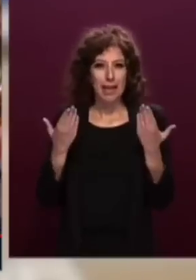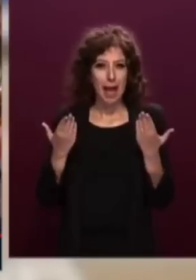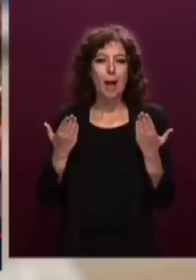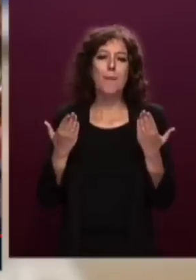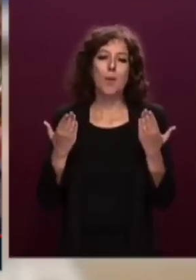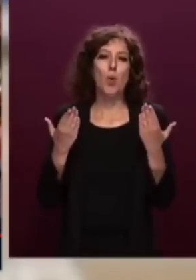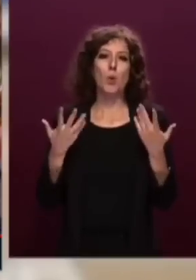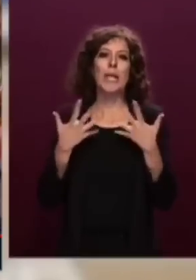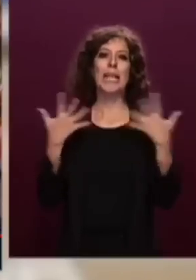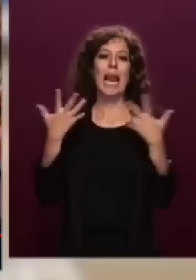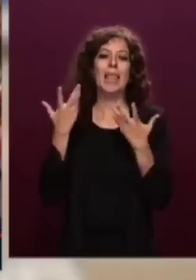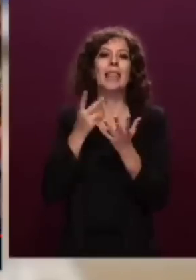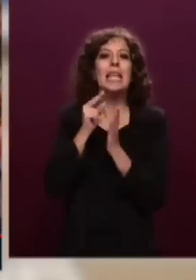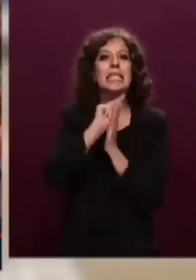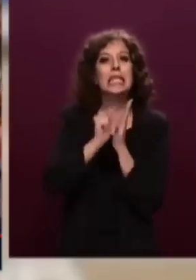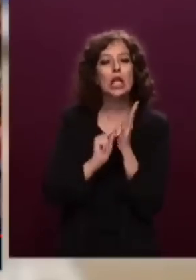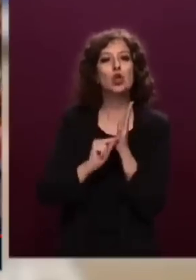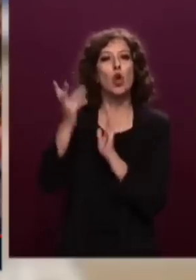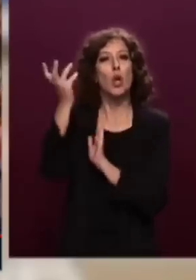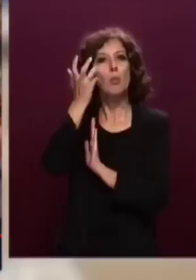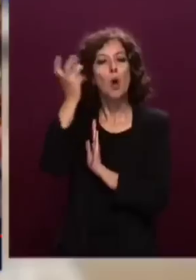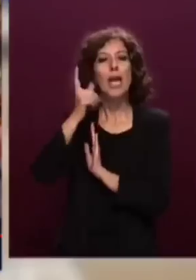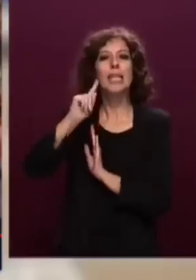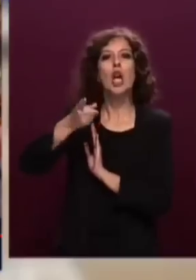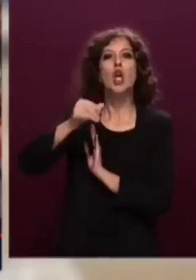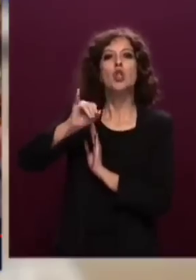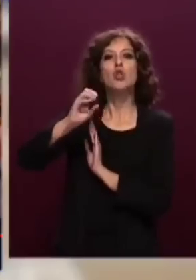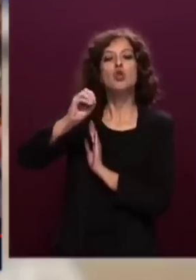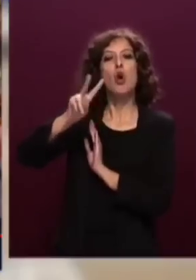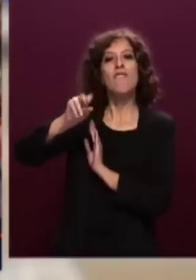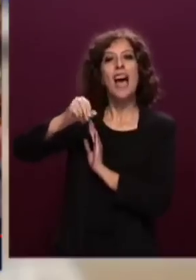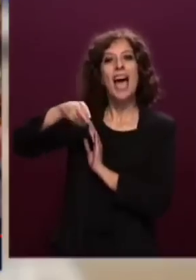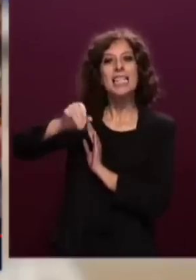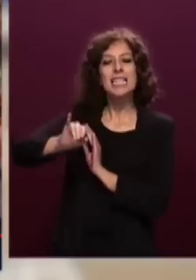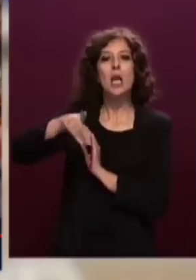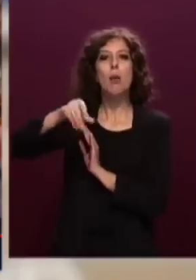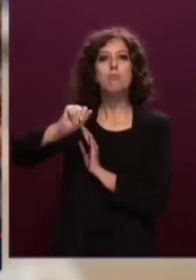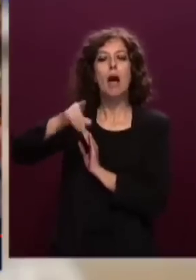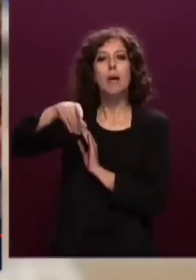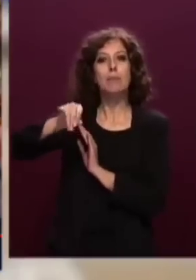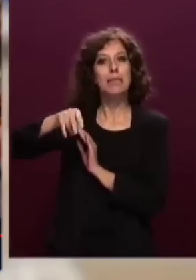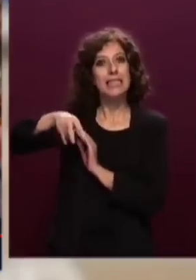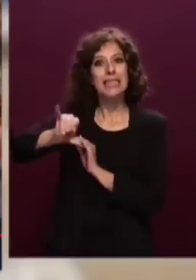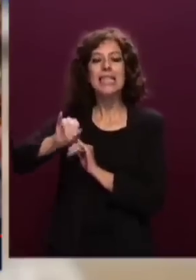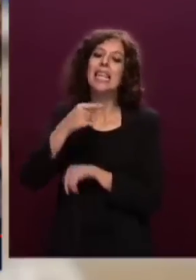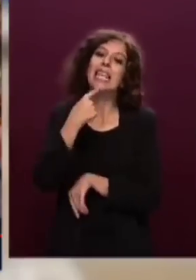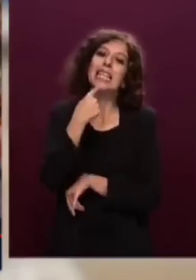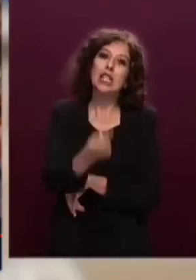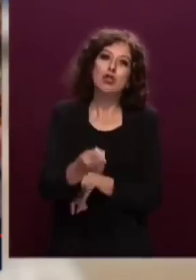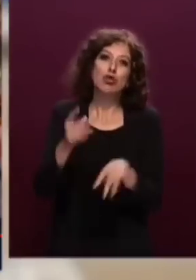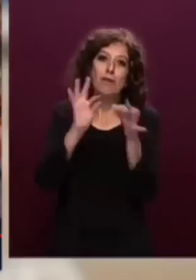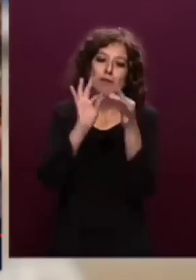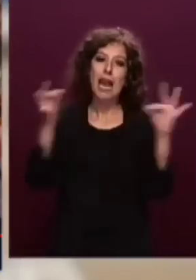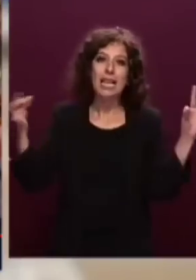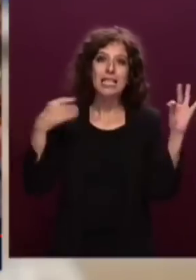poeta, polemista, Giovanni Papini, che diceva non ci sono altezze troppo grandi,